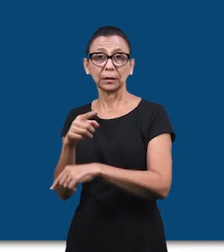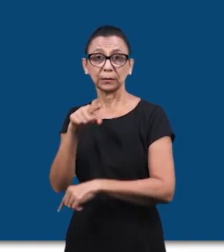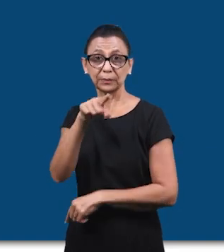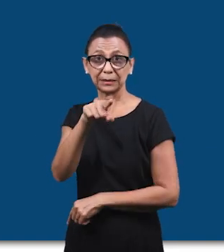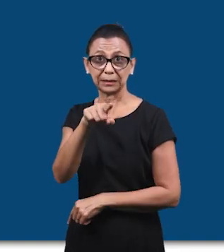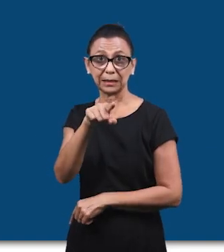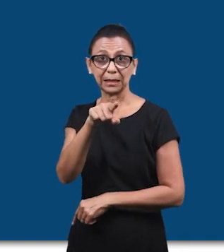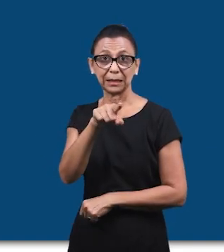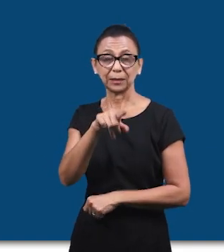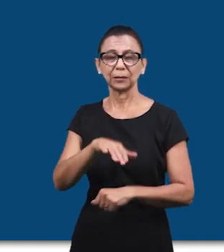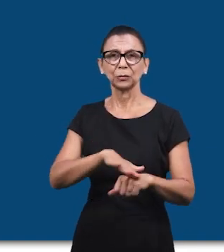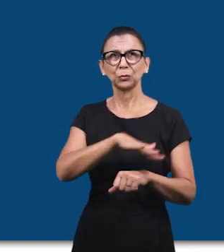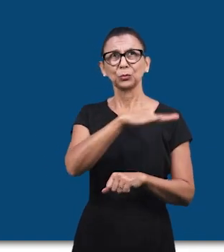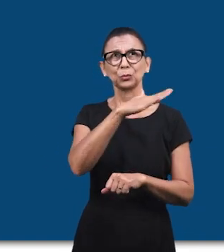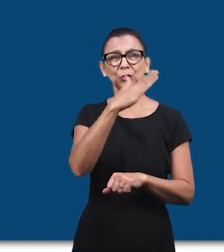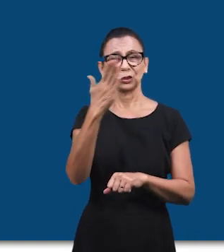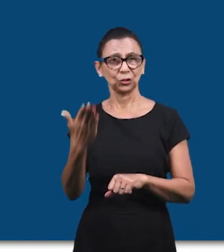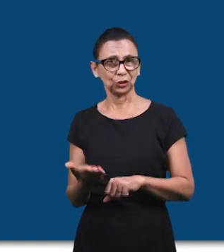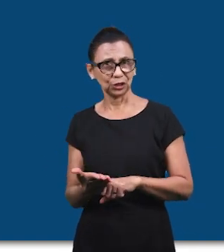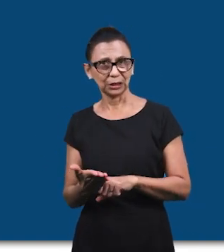Семь раз в день.